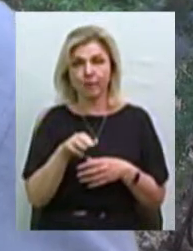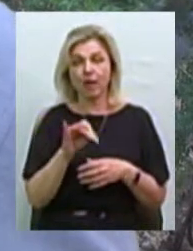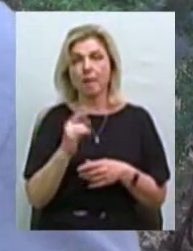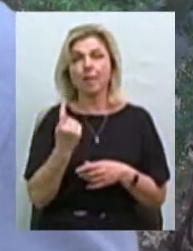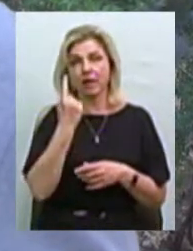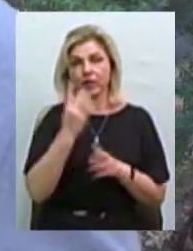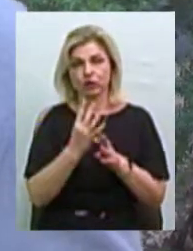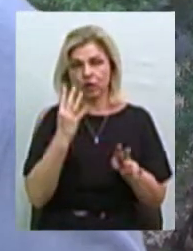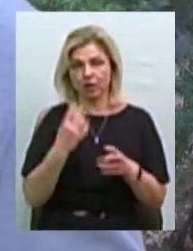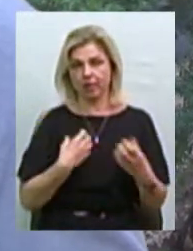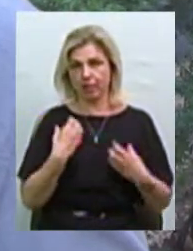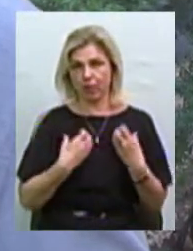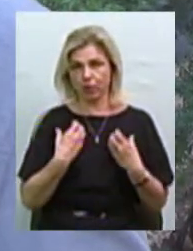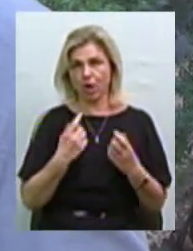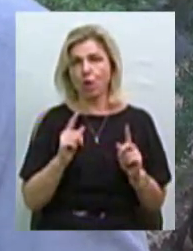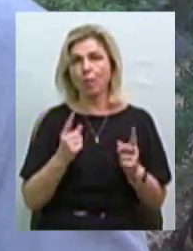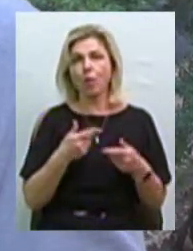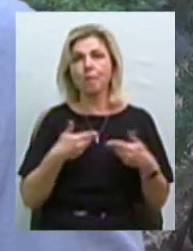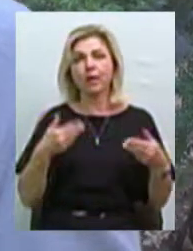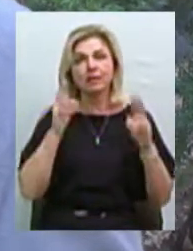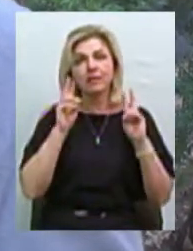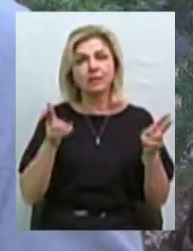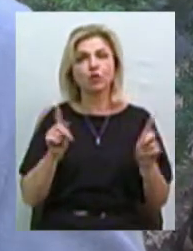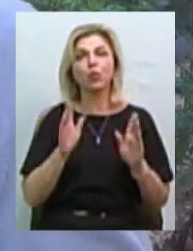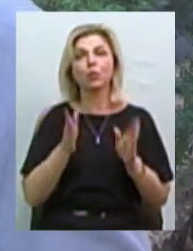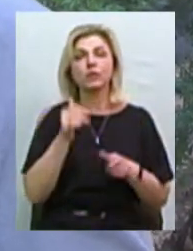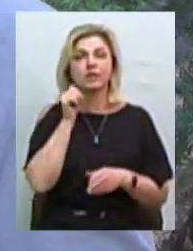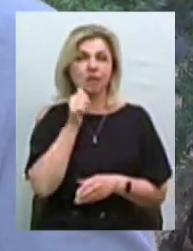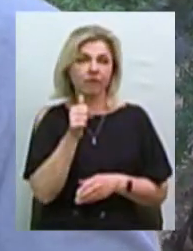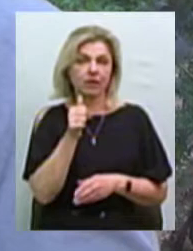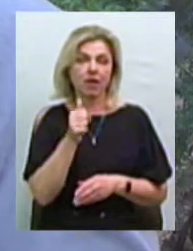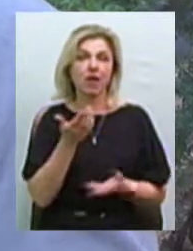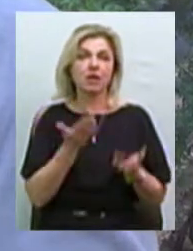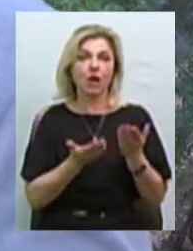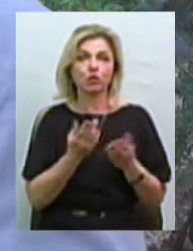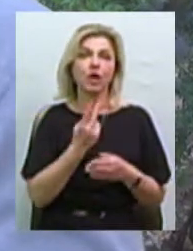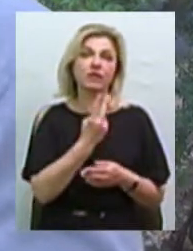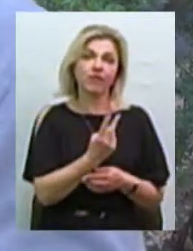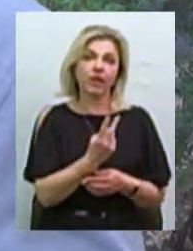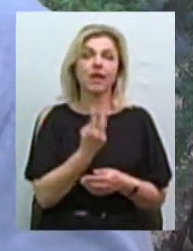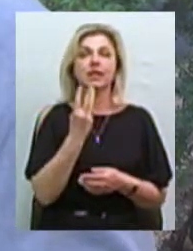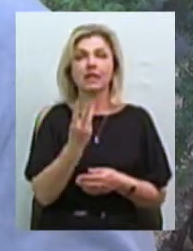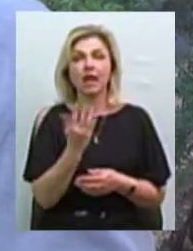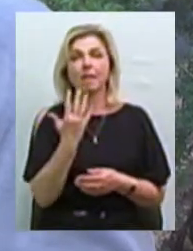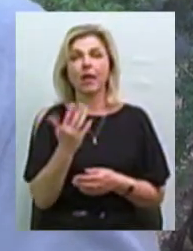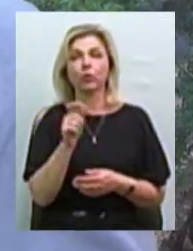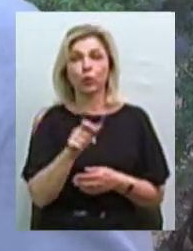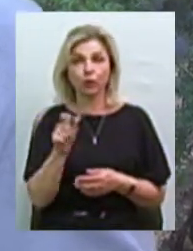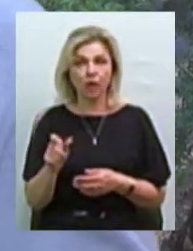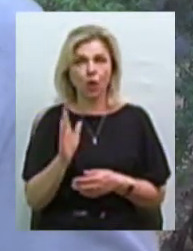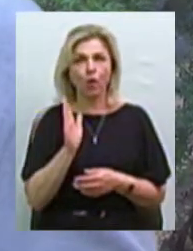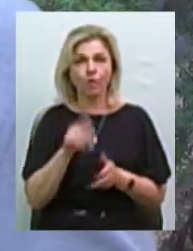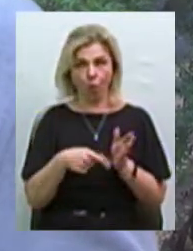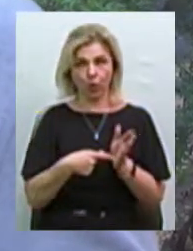викликає занепокоєння. Ми не знаємо, що буде завтра, якщо дві, три, чи п'ять людей в уряді будуть вирішувати